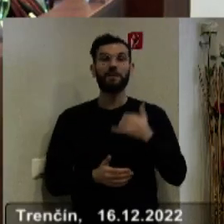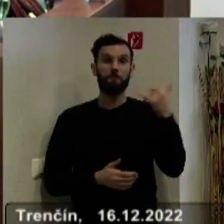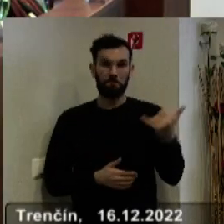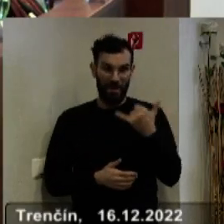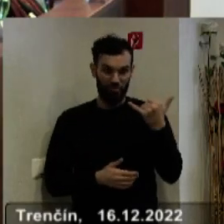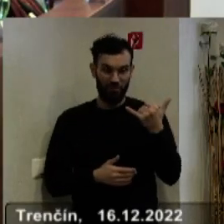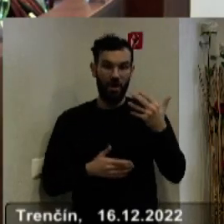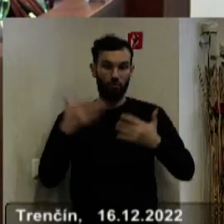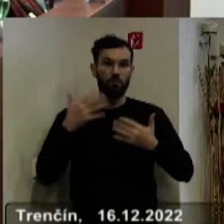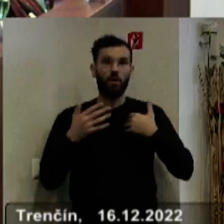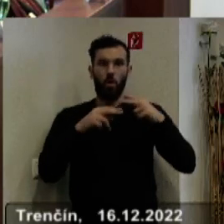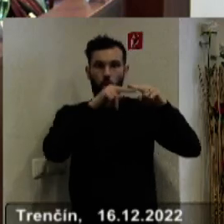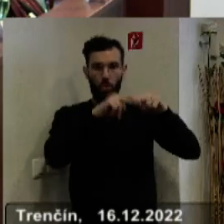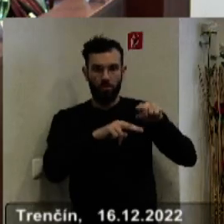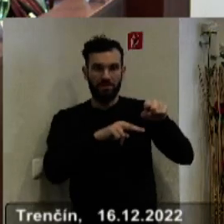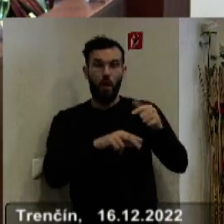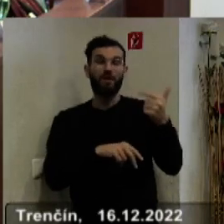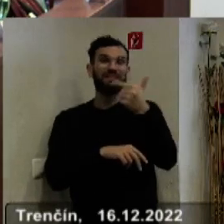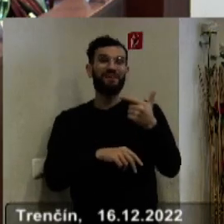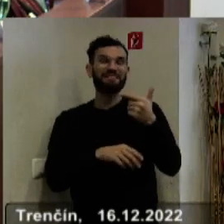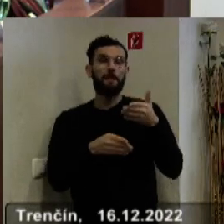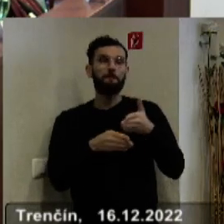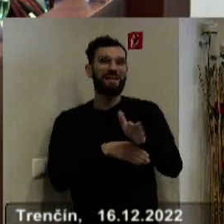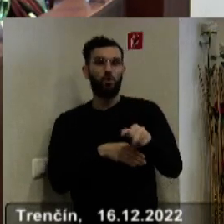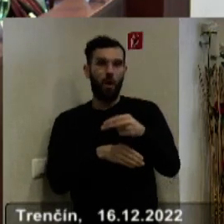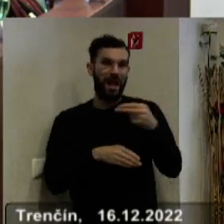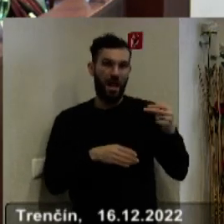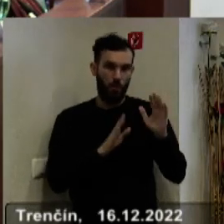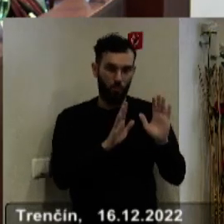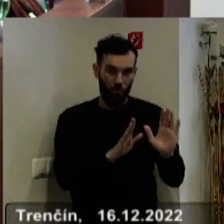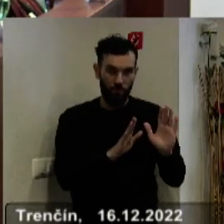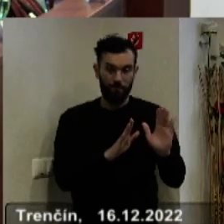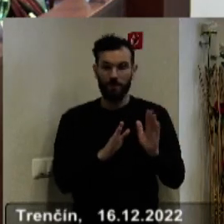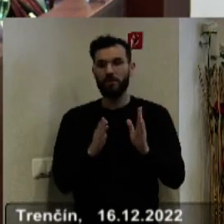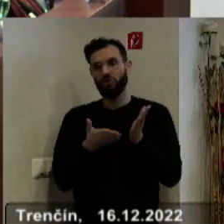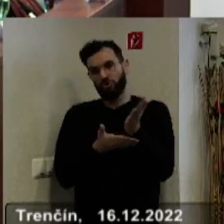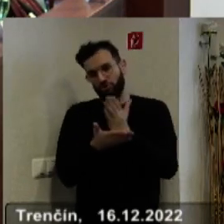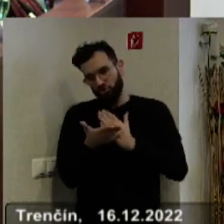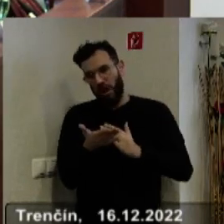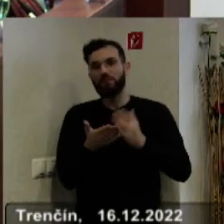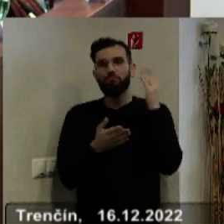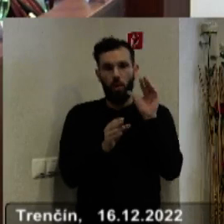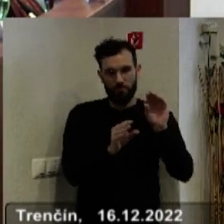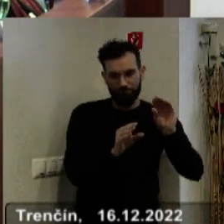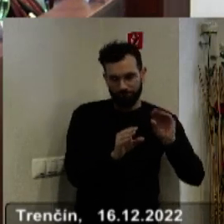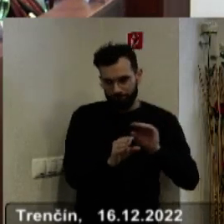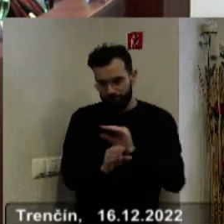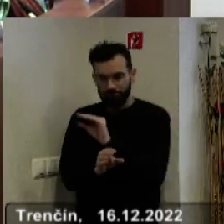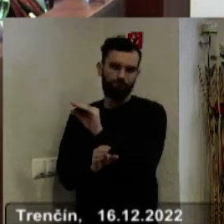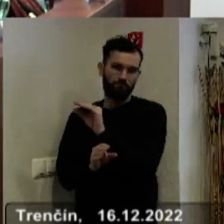podarilo zostaviť prebytkový v hodnote takmer 20 miliónov eur. Čiast tých finančných prostriedkov sme vyčelenili, aj keď